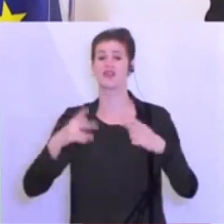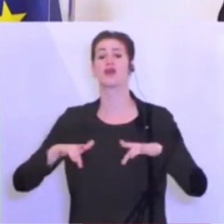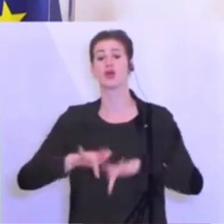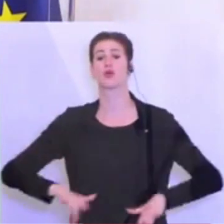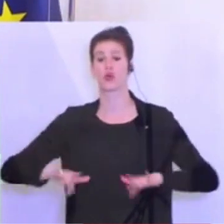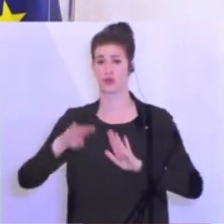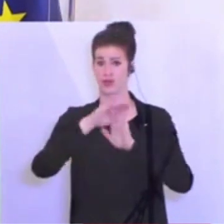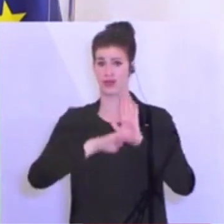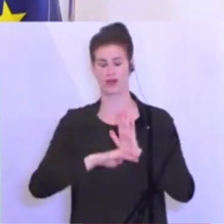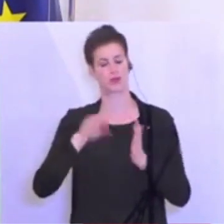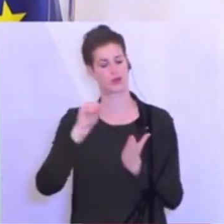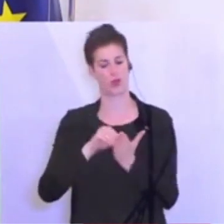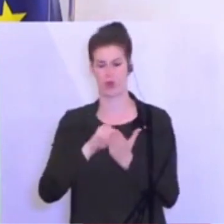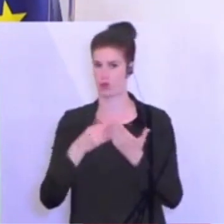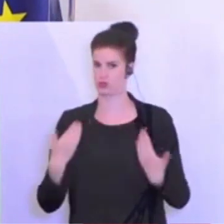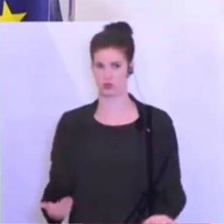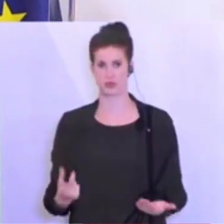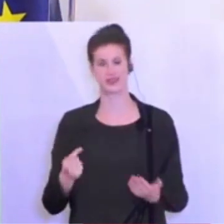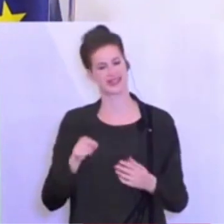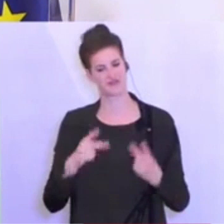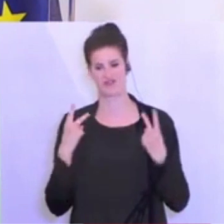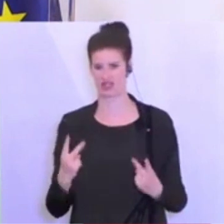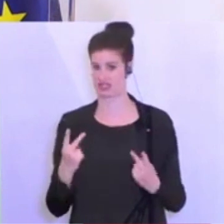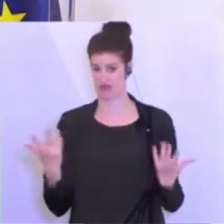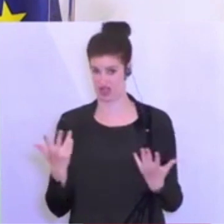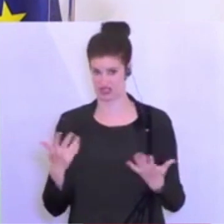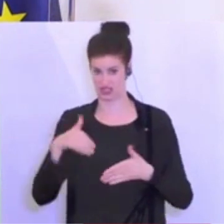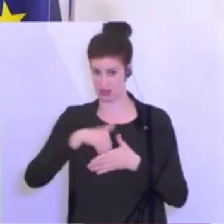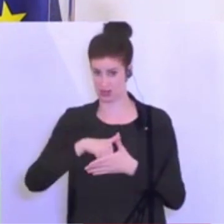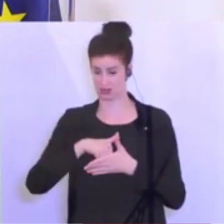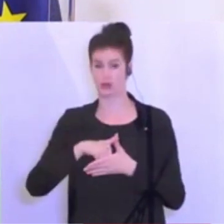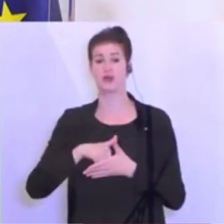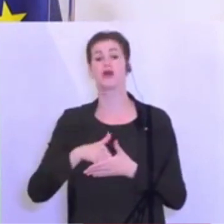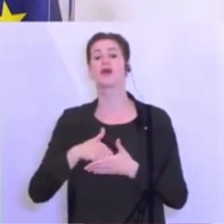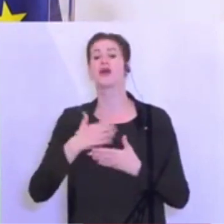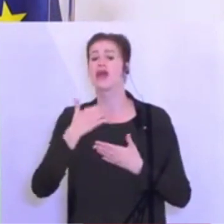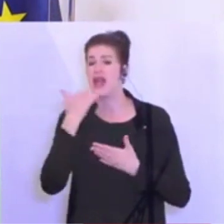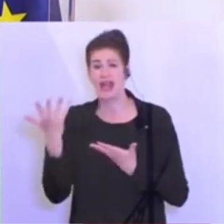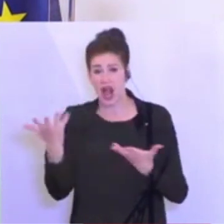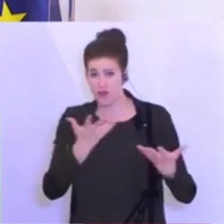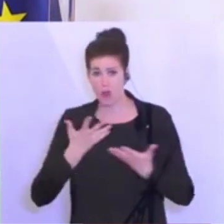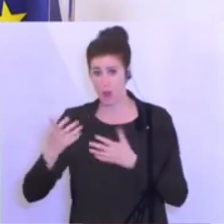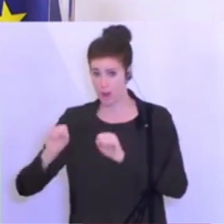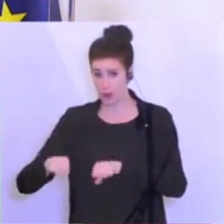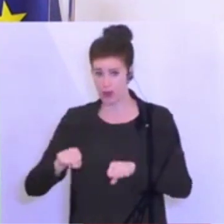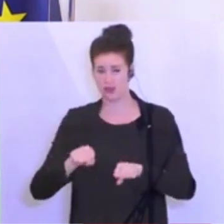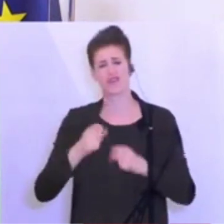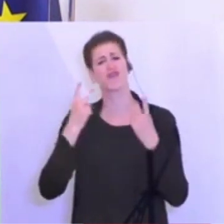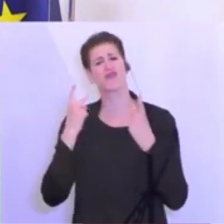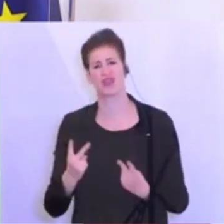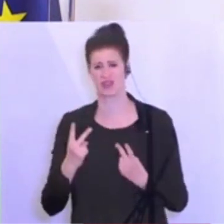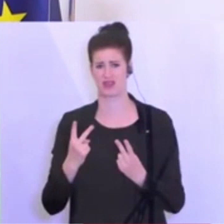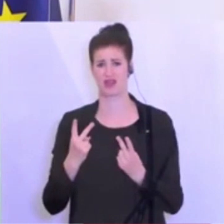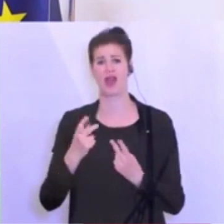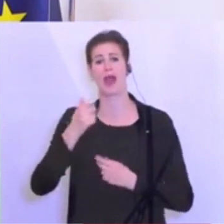die gelten nach wie vor und sie sind in Wahrheit das Allerwichtigste. Überall dort, wo es möglich ist, halten wir zumindest